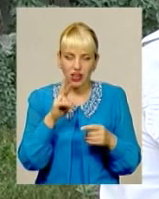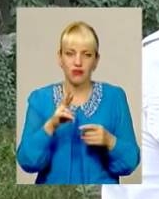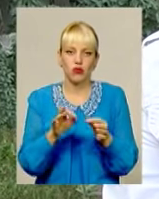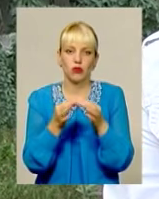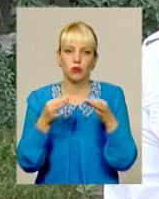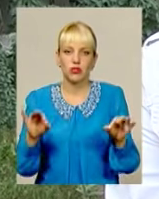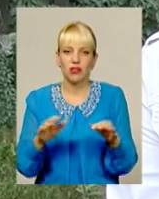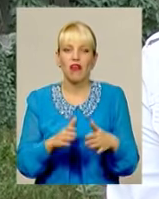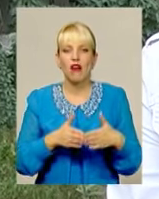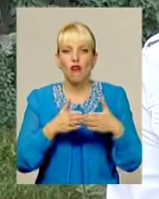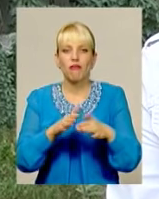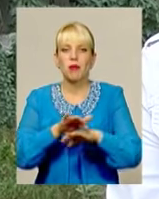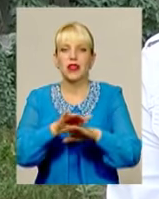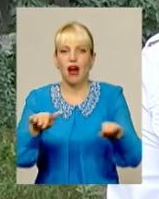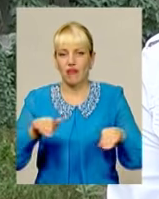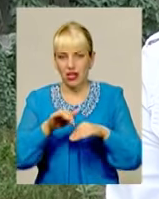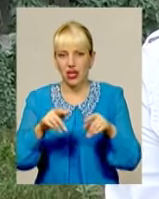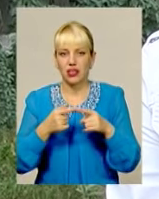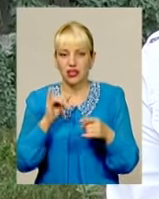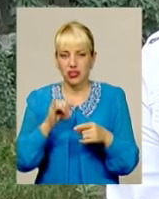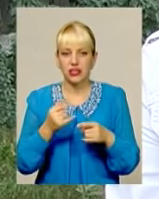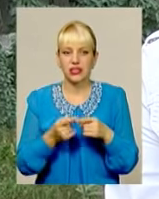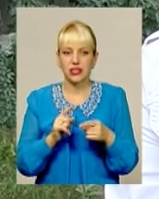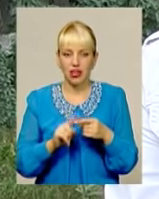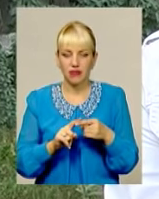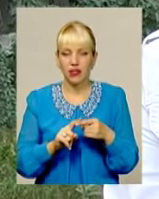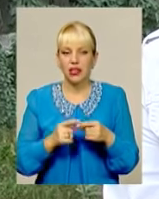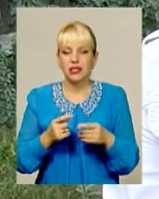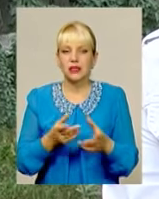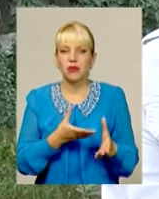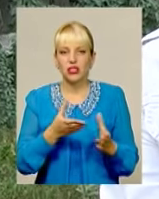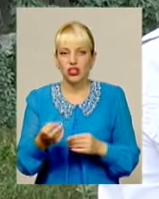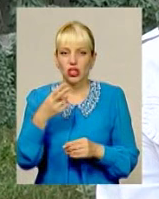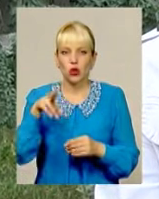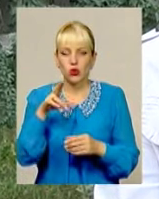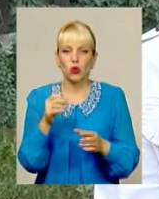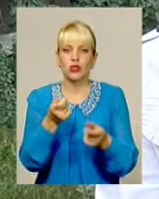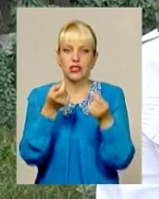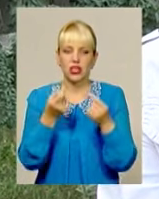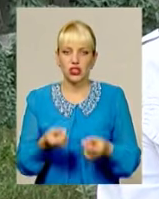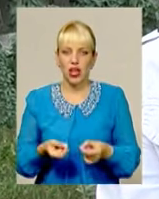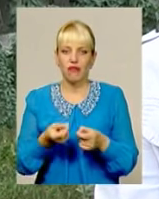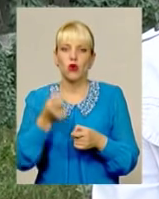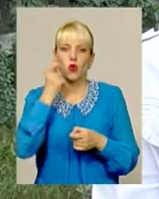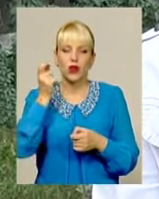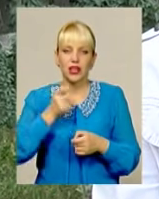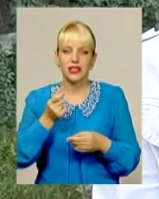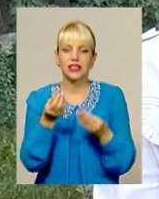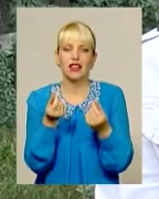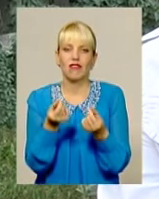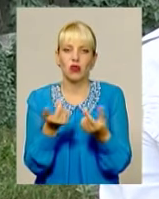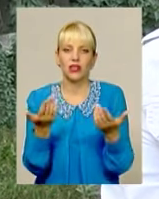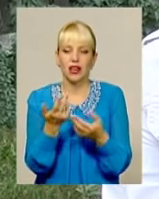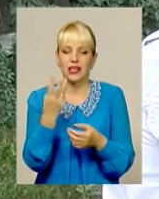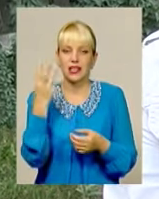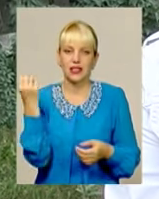визначається міжбанківським валютним ринком. Саме це спричинило надшвидке здешевлення української валюти, яка за три